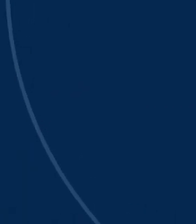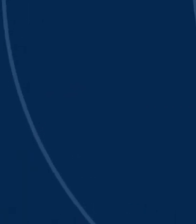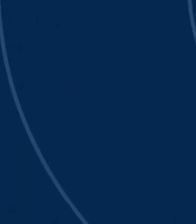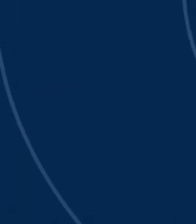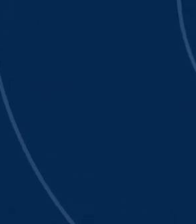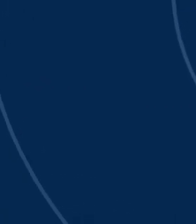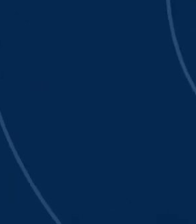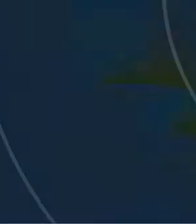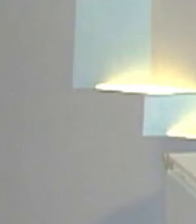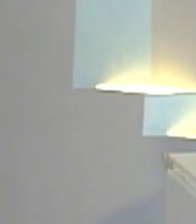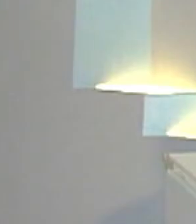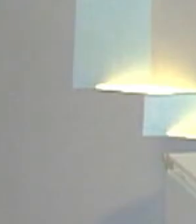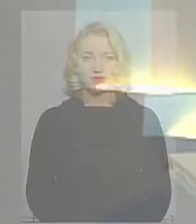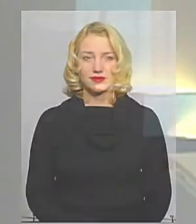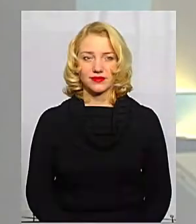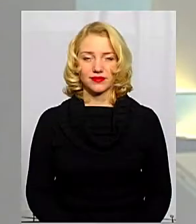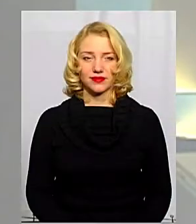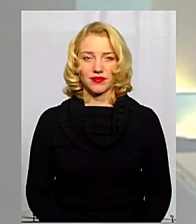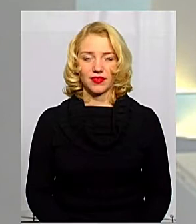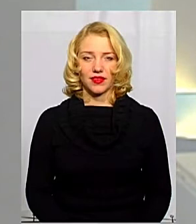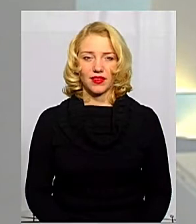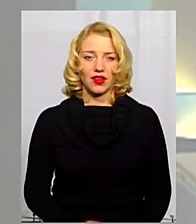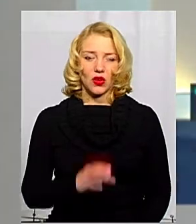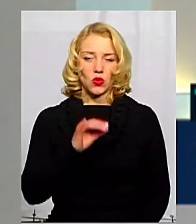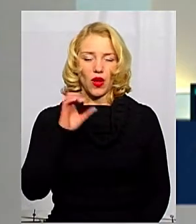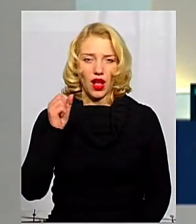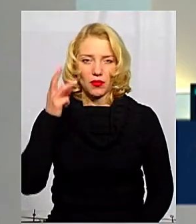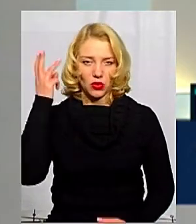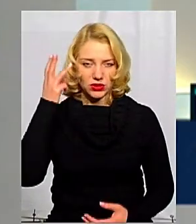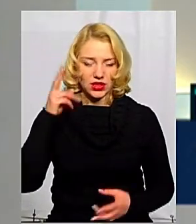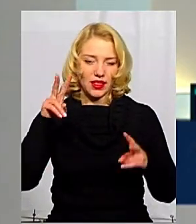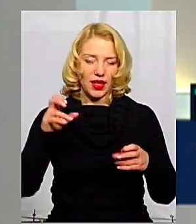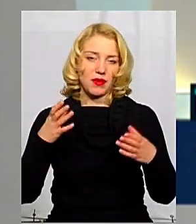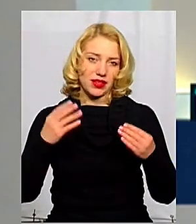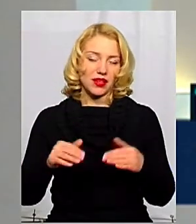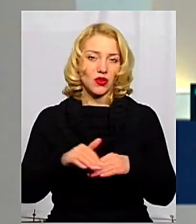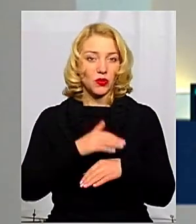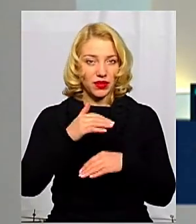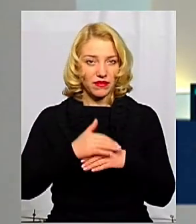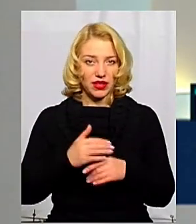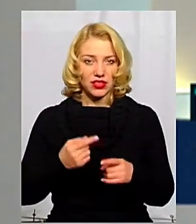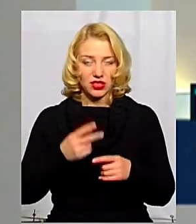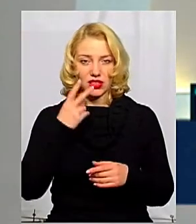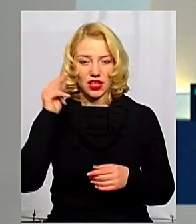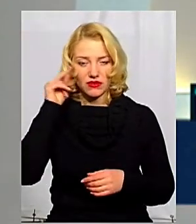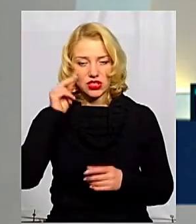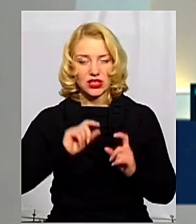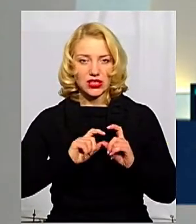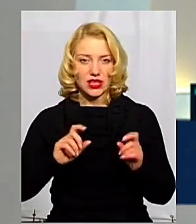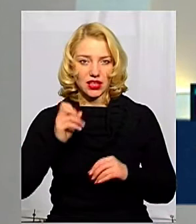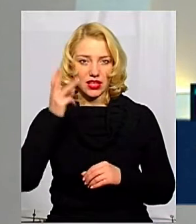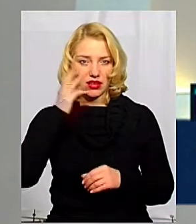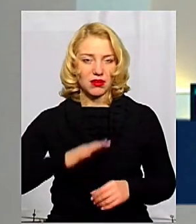Музика На ЮАІ Поділля тема дня. Добрий вечір. Навчальні заклади на